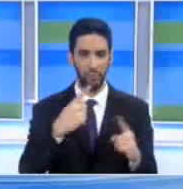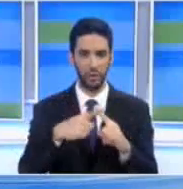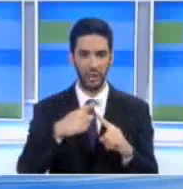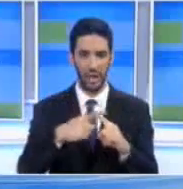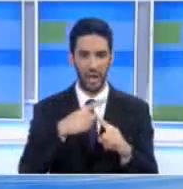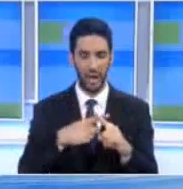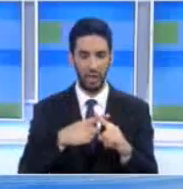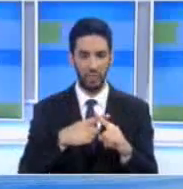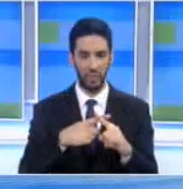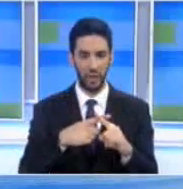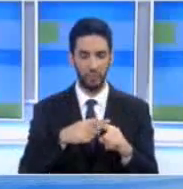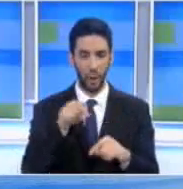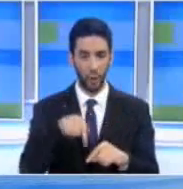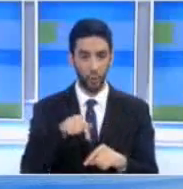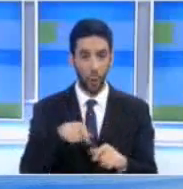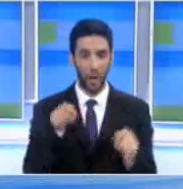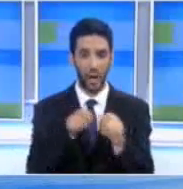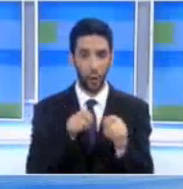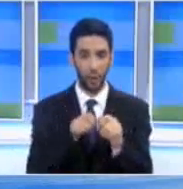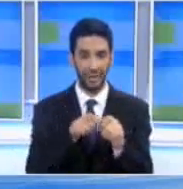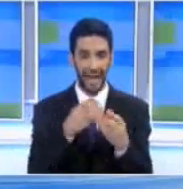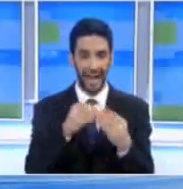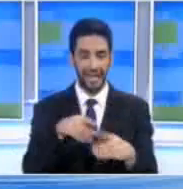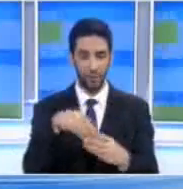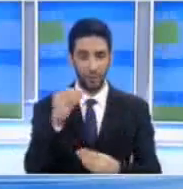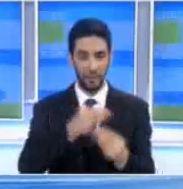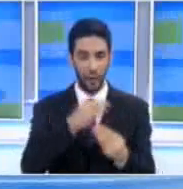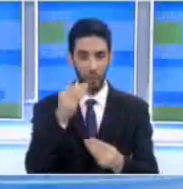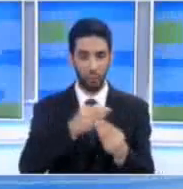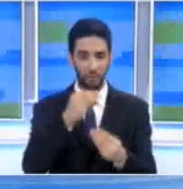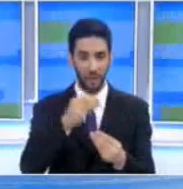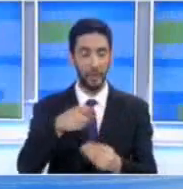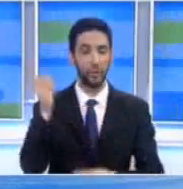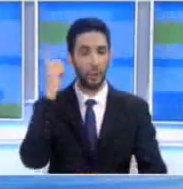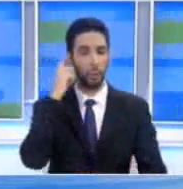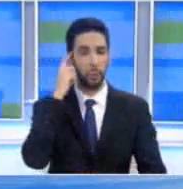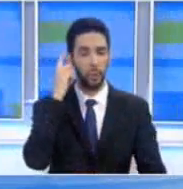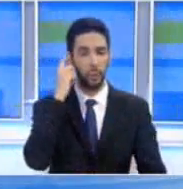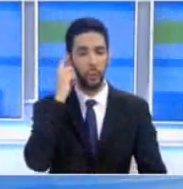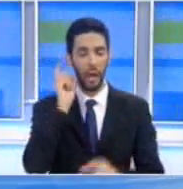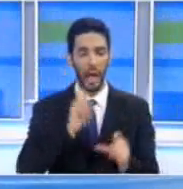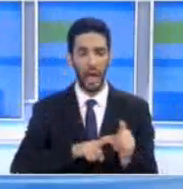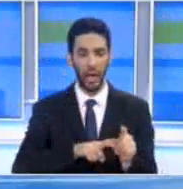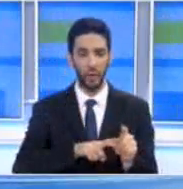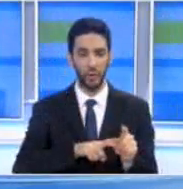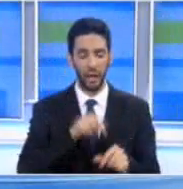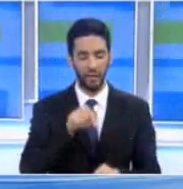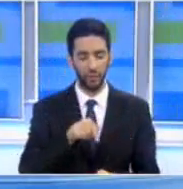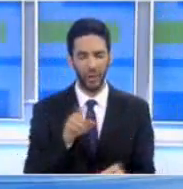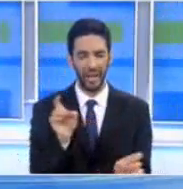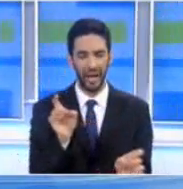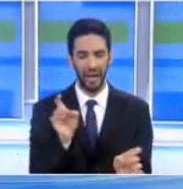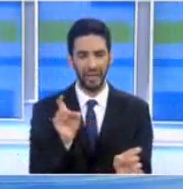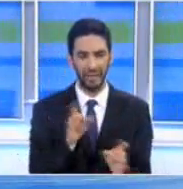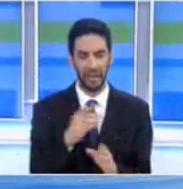σε ένα στάδιο πολύ κοντά στην ολοκλήρωση των συνομιλιών για το κυφτήριο. Δυστυχώς είπε όμως η απόφαση μια πολύ ατυχή